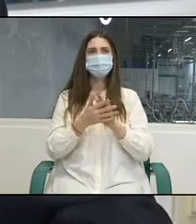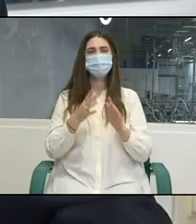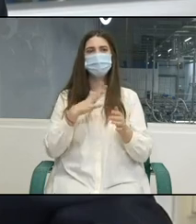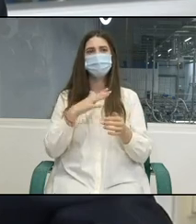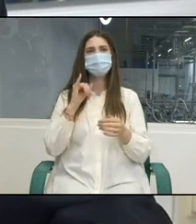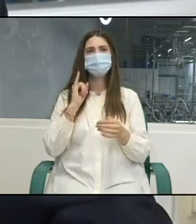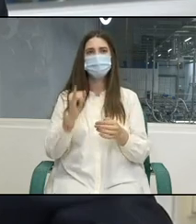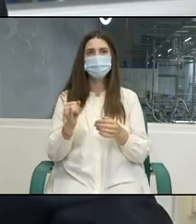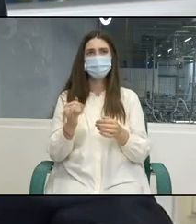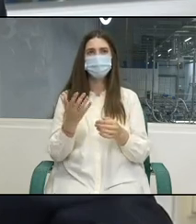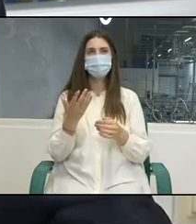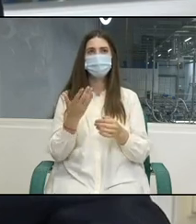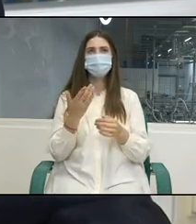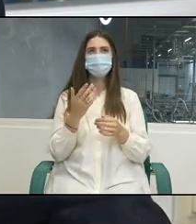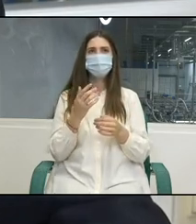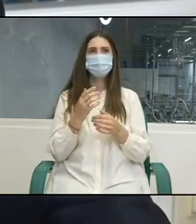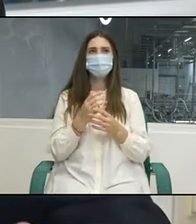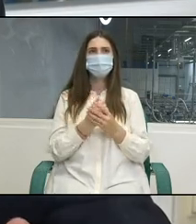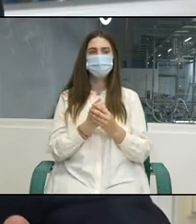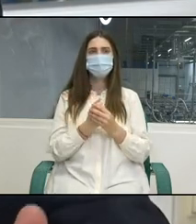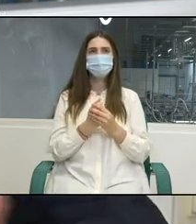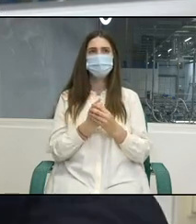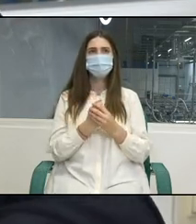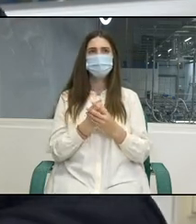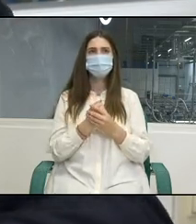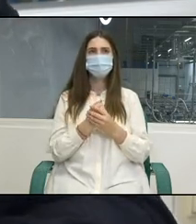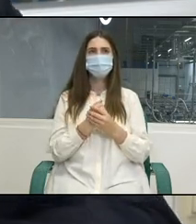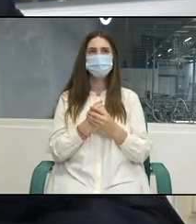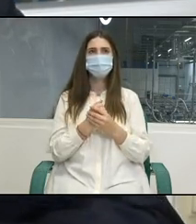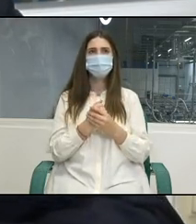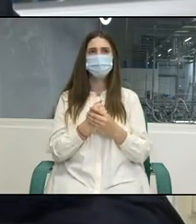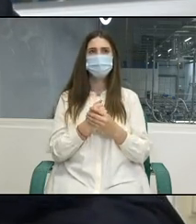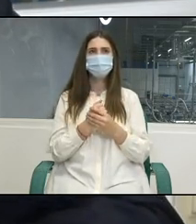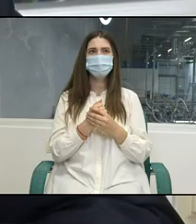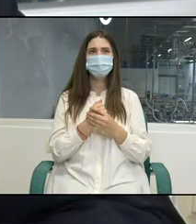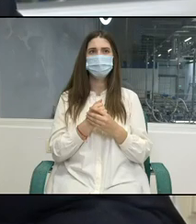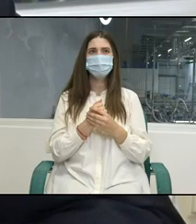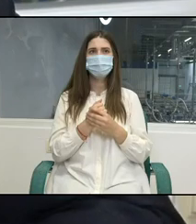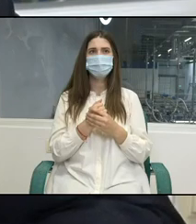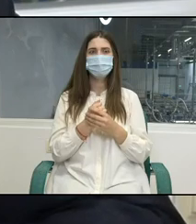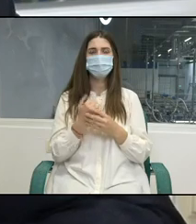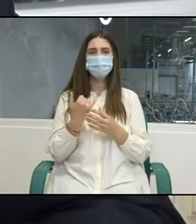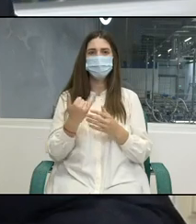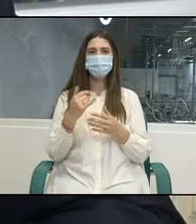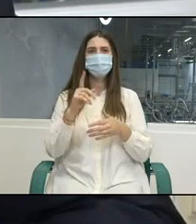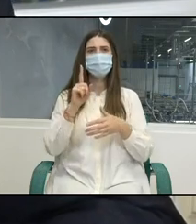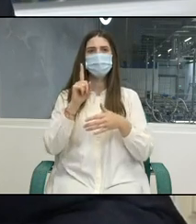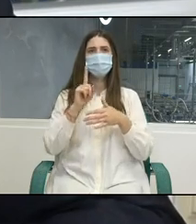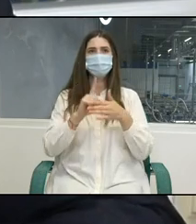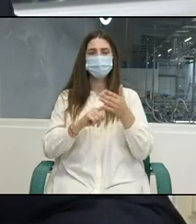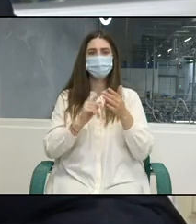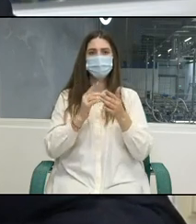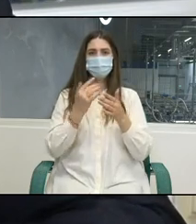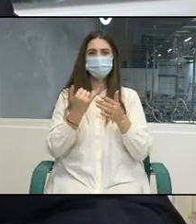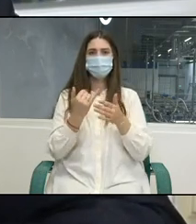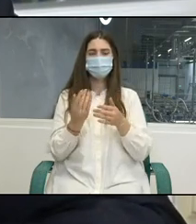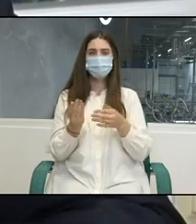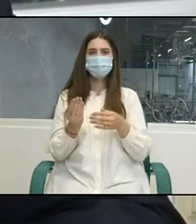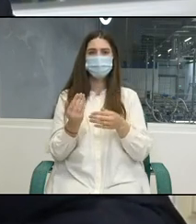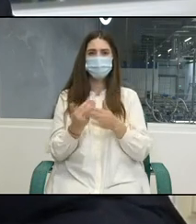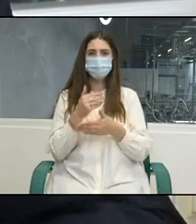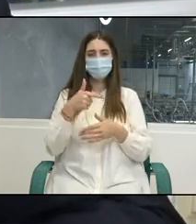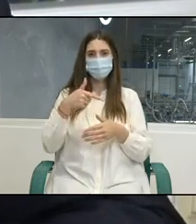de ramură și la nivel teritorial și la nivel național. Suntem convinși că noul guvern va ține cont de capitalul